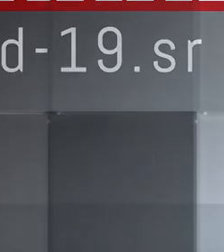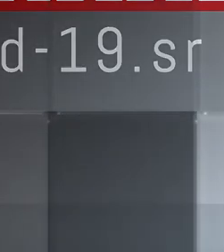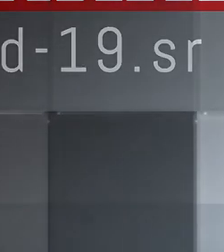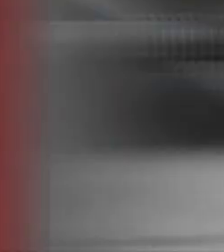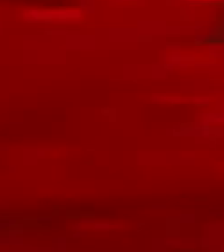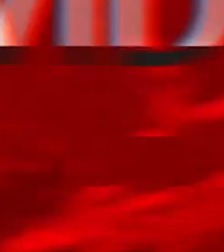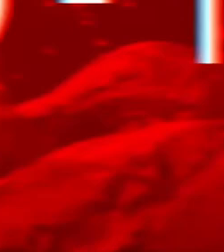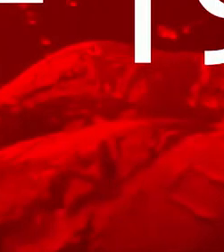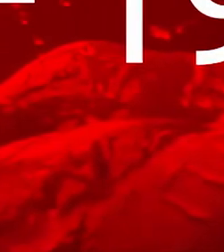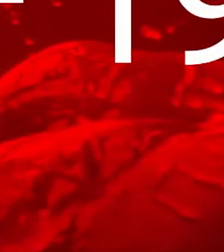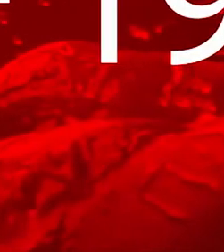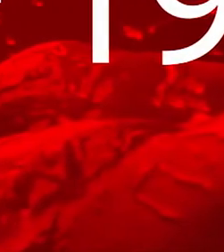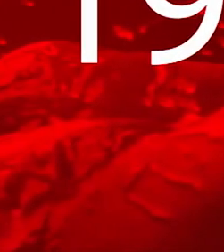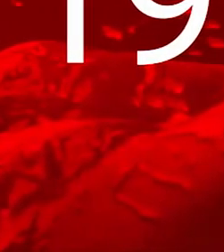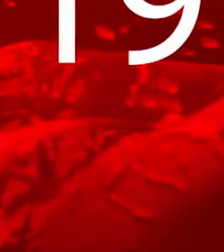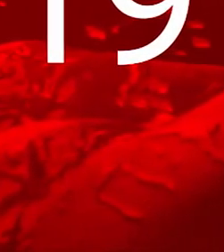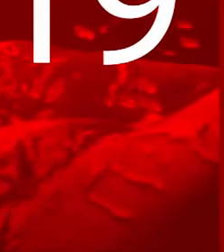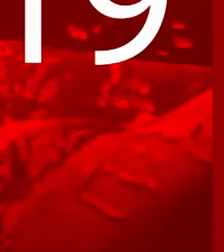positief zijn.